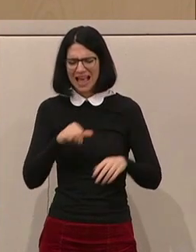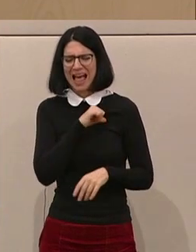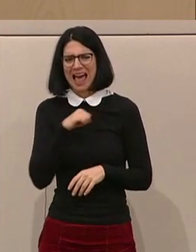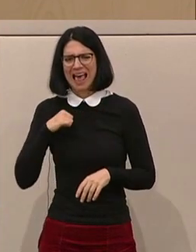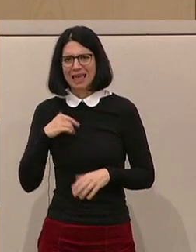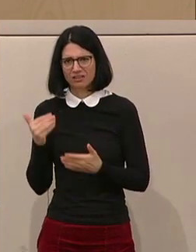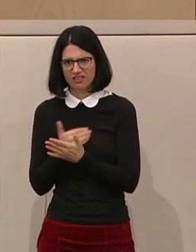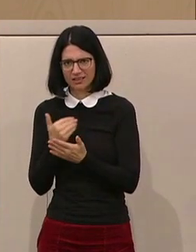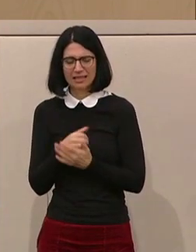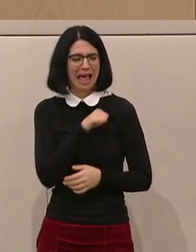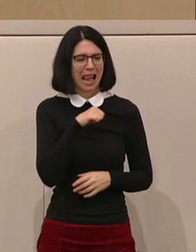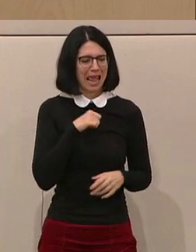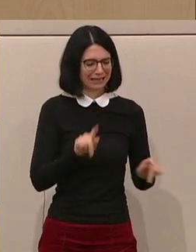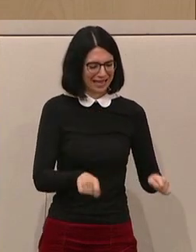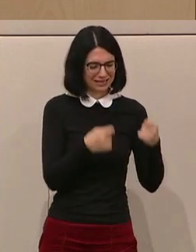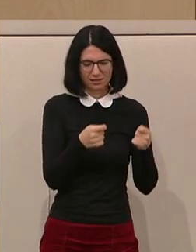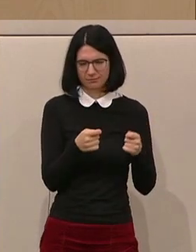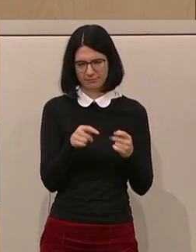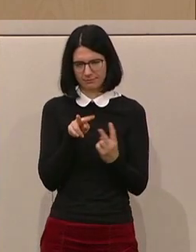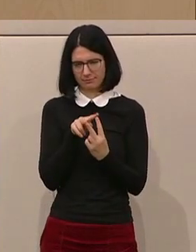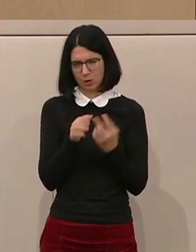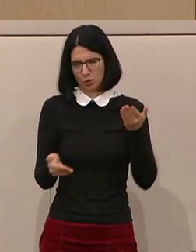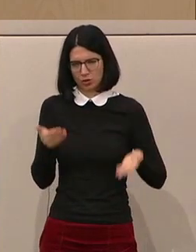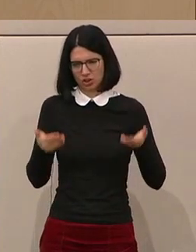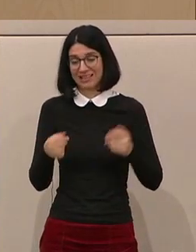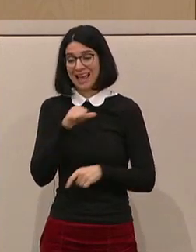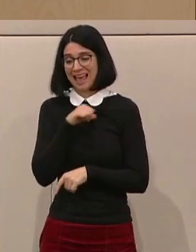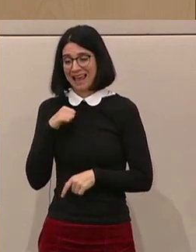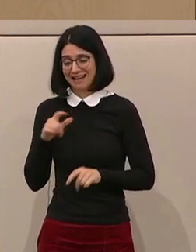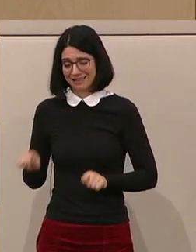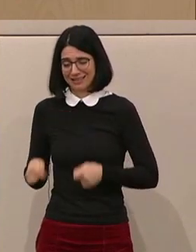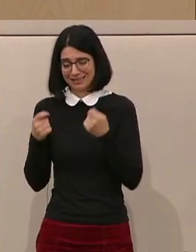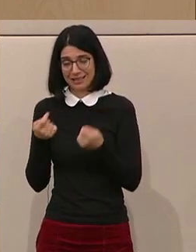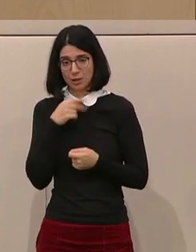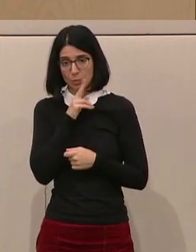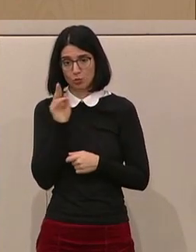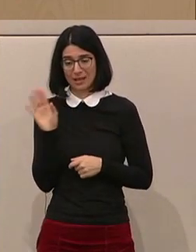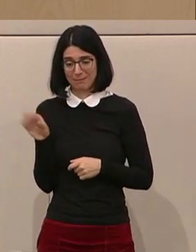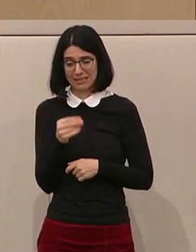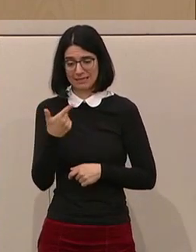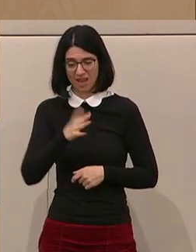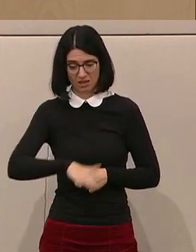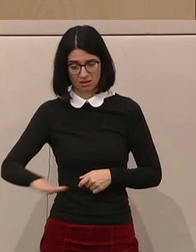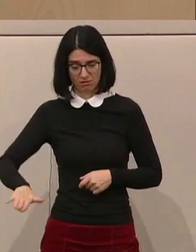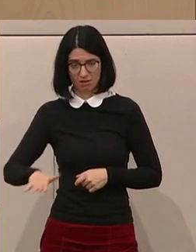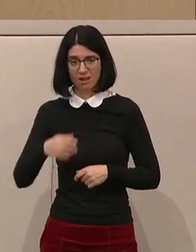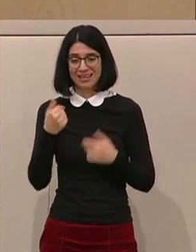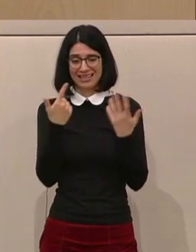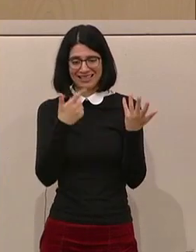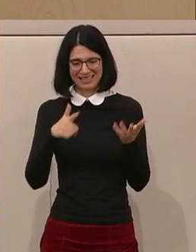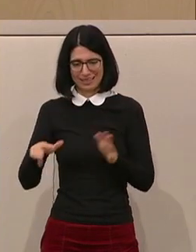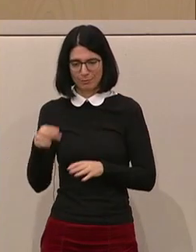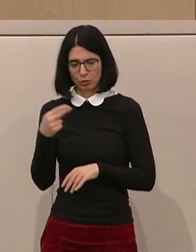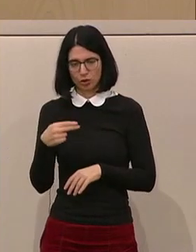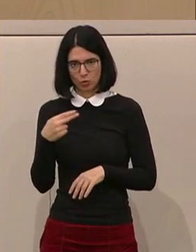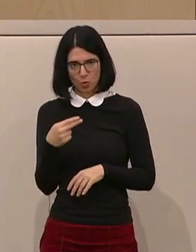Alleinerzieher, denn ein Steuervorteil für eine alleinerziehende Mutter mit zwei Kindern, die hier jetzt 700 Euro